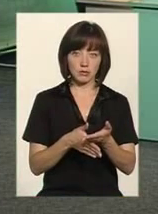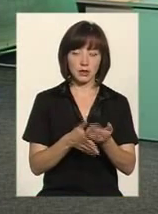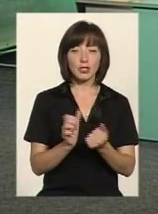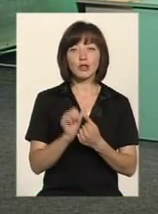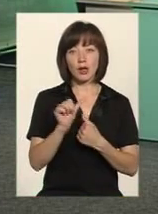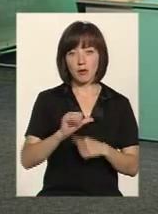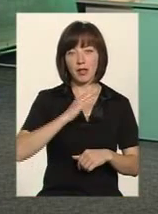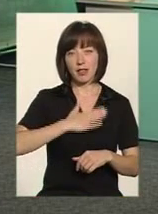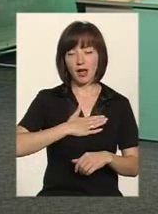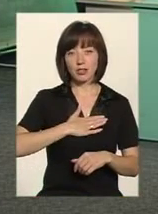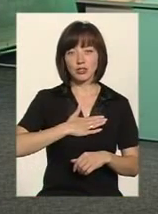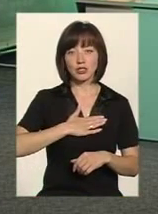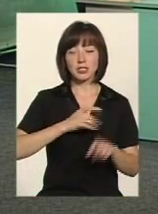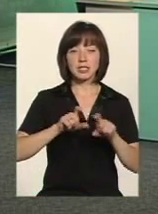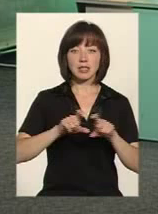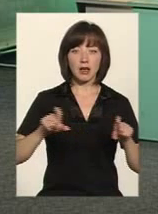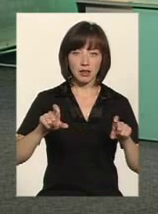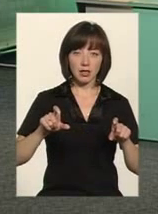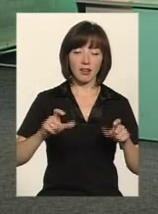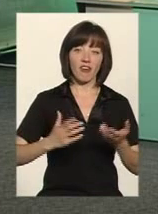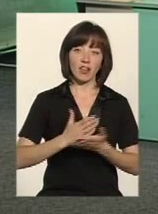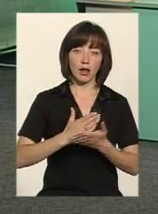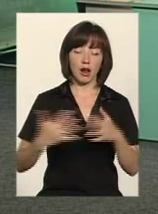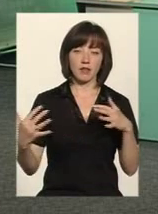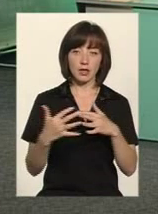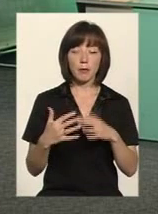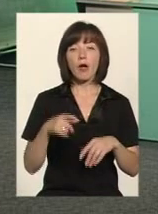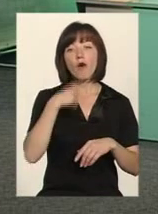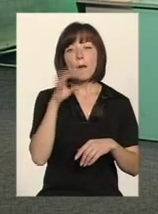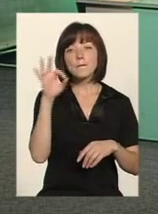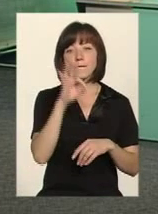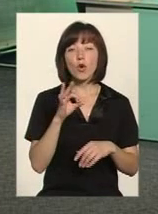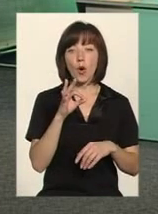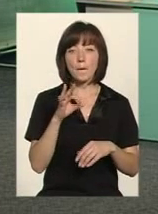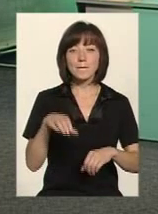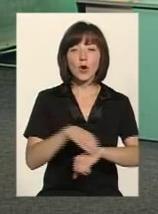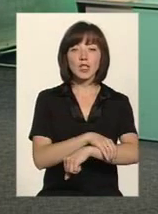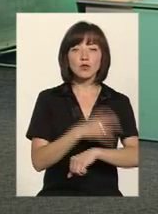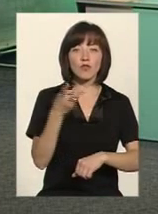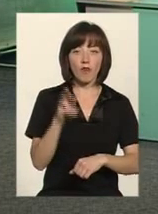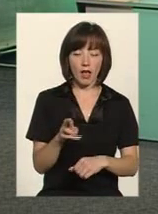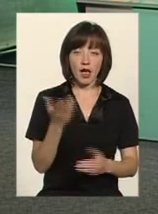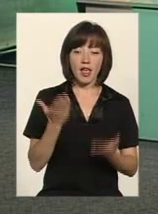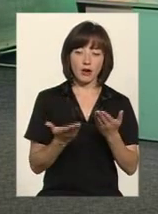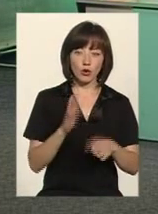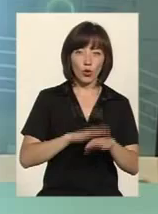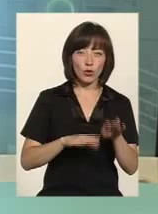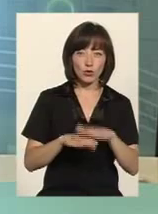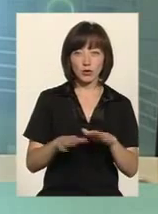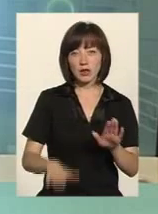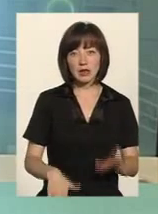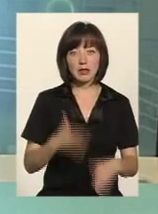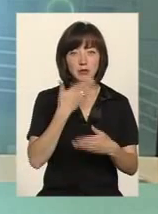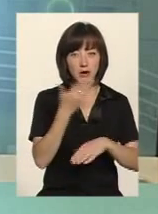Зокрема, наш госпіталь ветеранів. Дякую. Давайте тоді поговоримо про протезування. Якщо воїн без кінцівки, тобто у